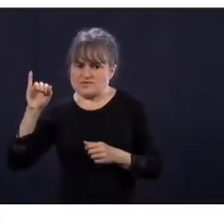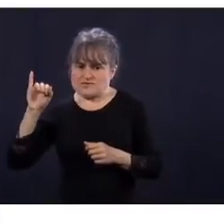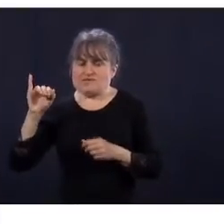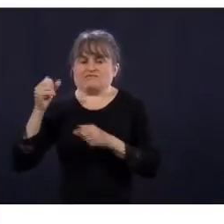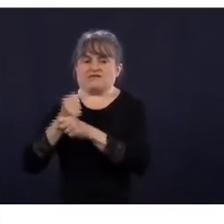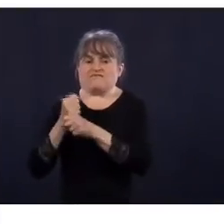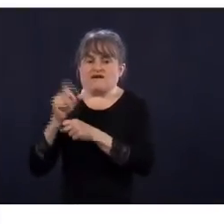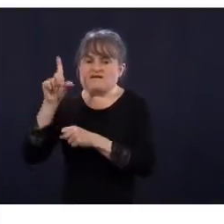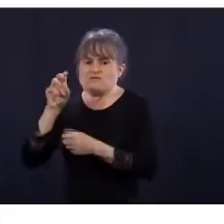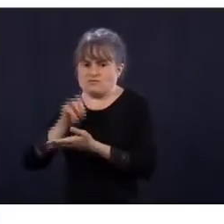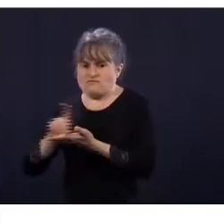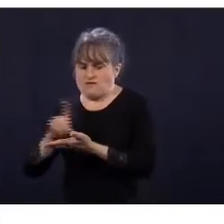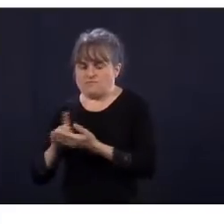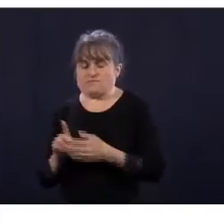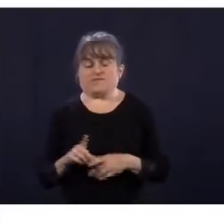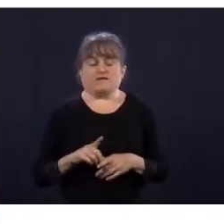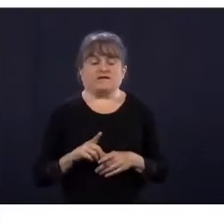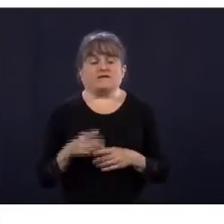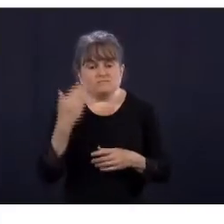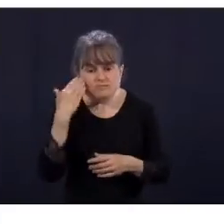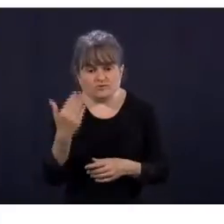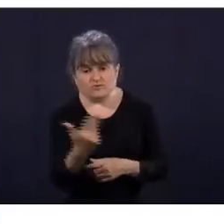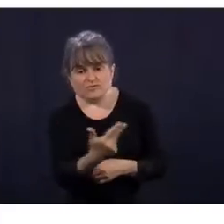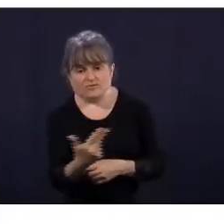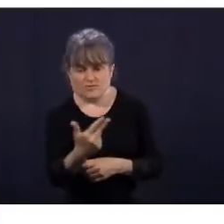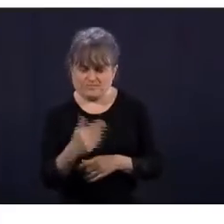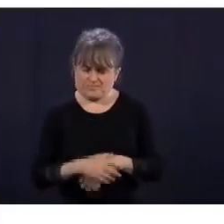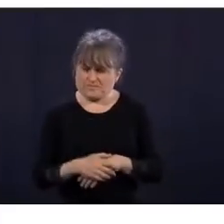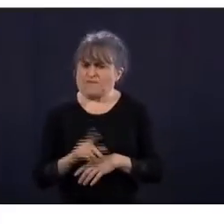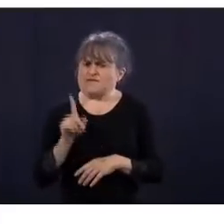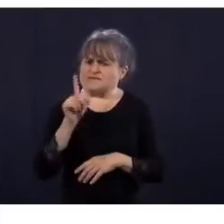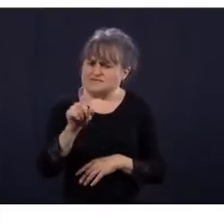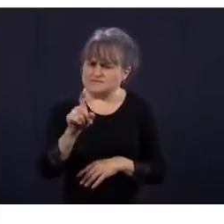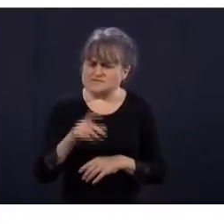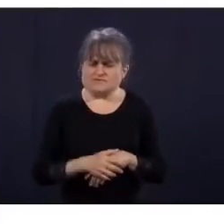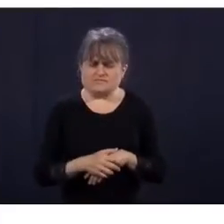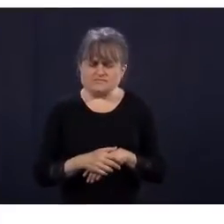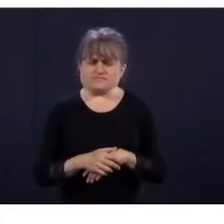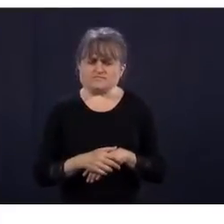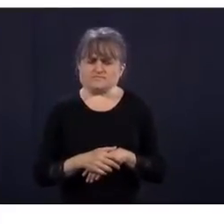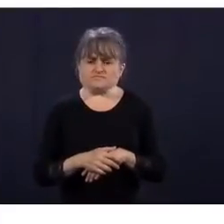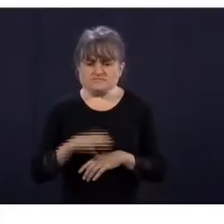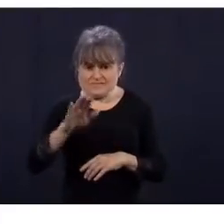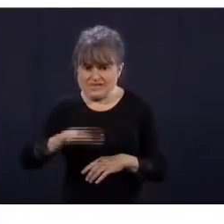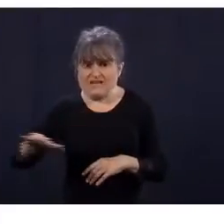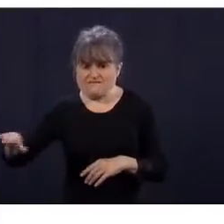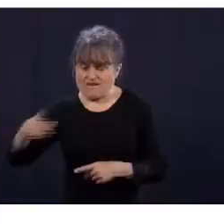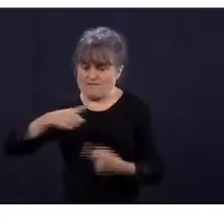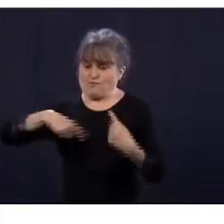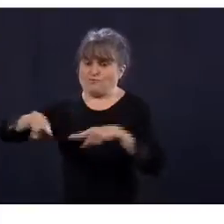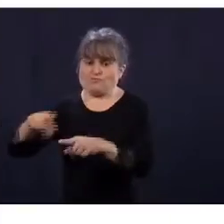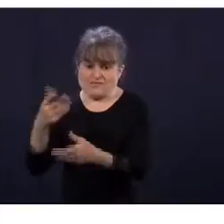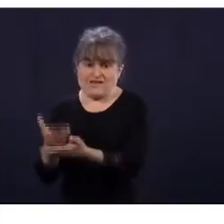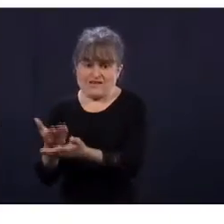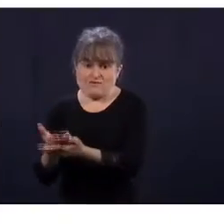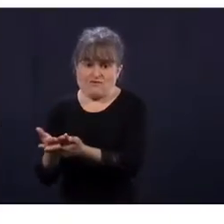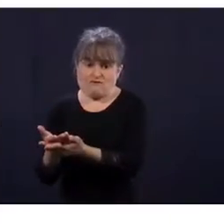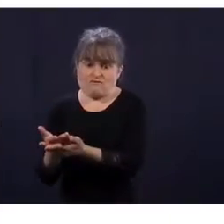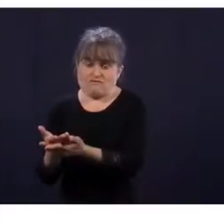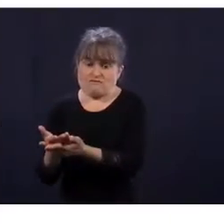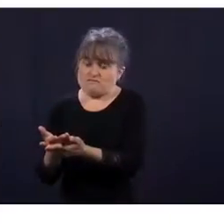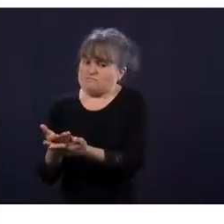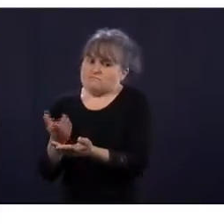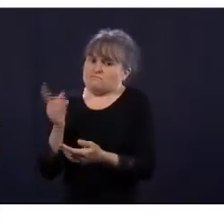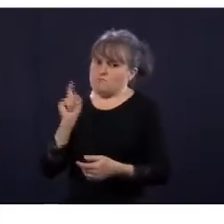choix réellement ont les parents? Bien non, mais les parents, ils ont le choix d'envoyer leurs enfants à l'école ou à la